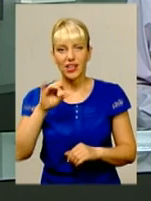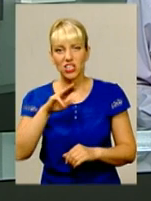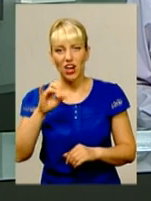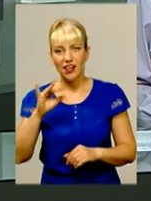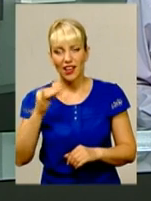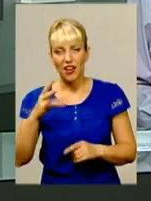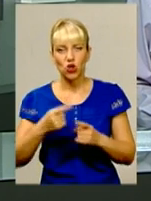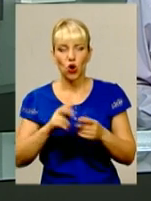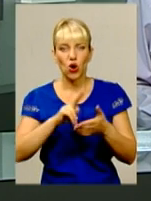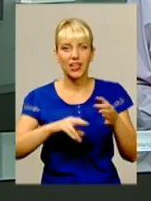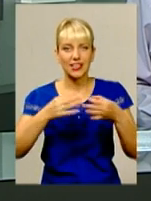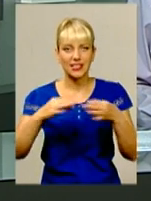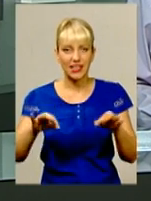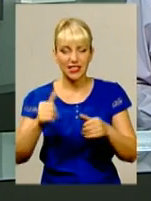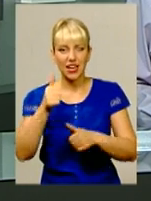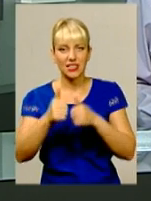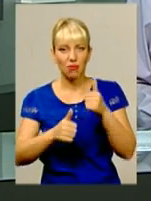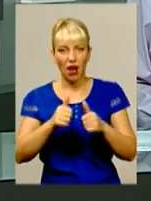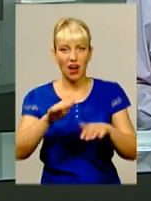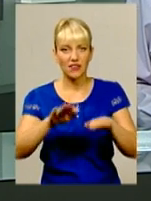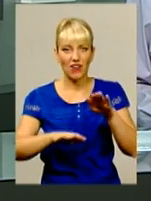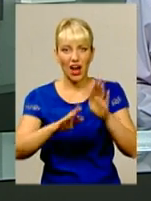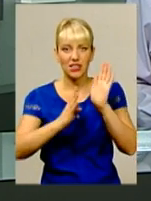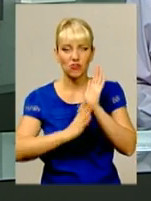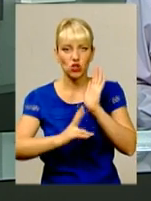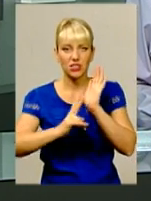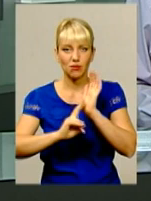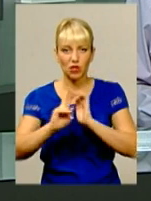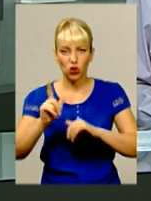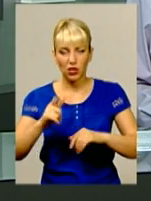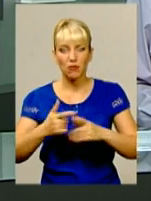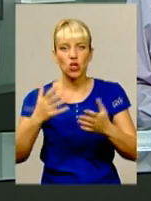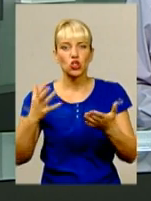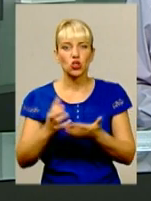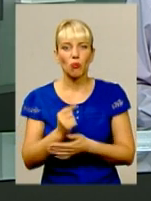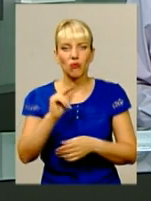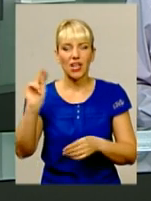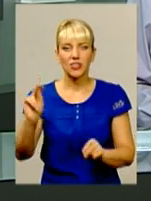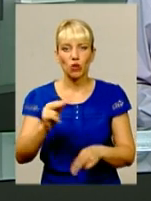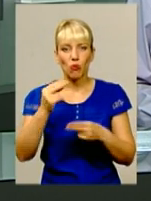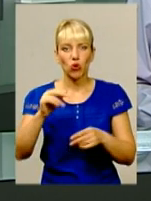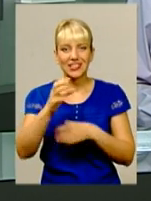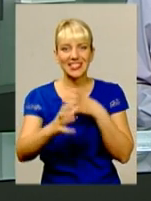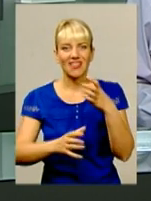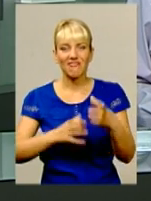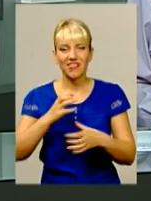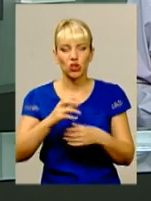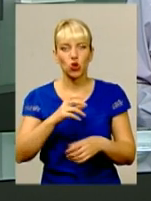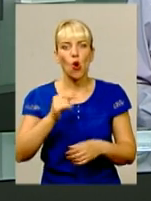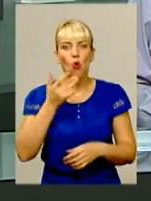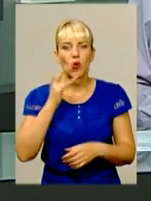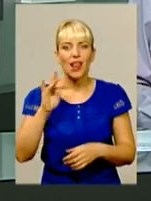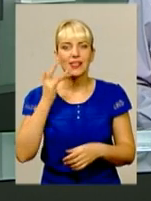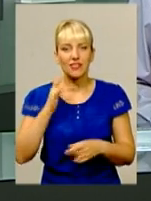міжнародні змагання у вазі 97 кілограмів спортсмен здобув на Чемпіонаті світу в Лас-Вегасі, де став третім. У